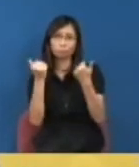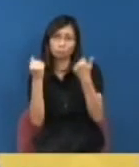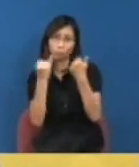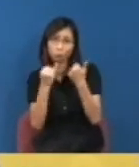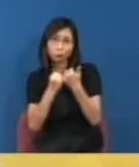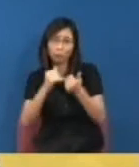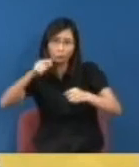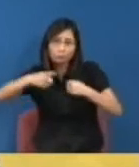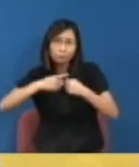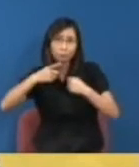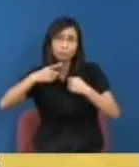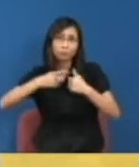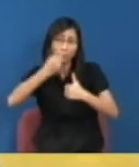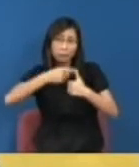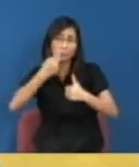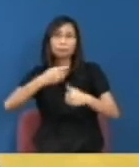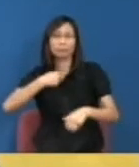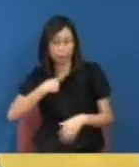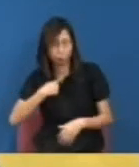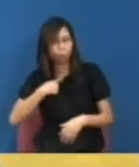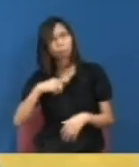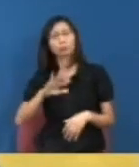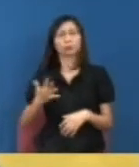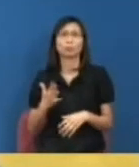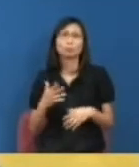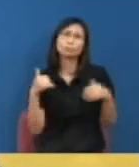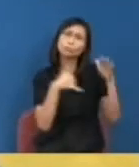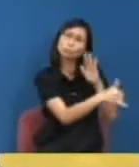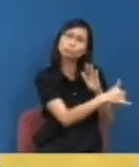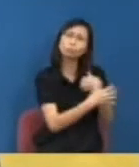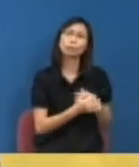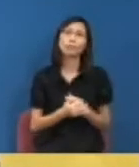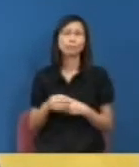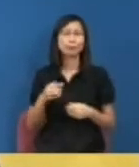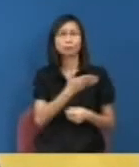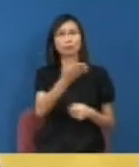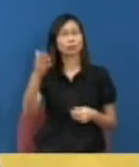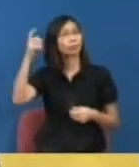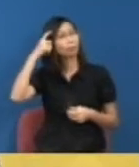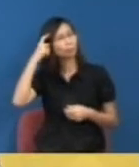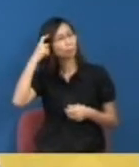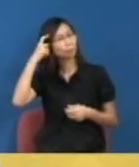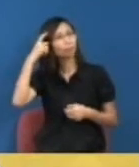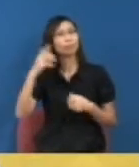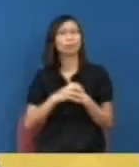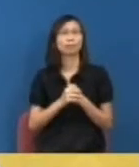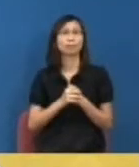很多時候這些位置大家會想到一個例子或兩個例子就是民國初期的蔡元培